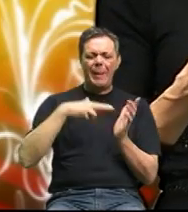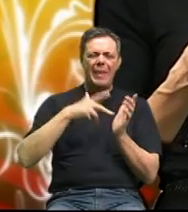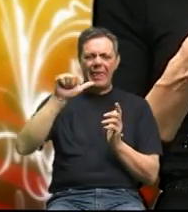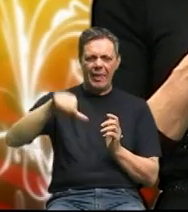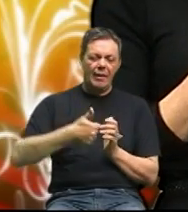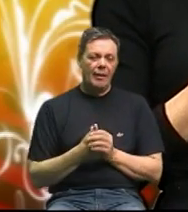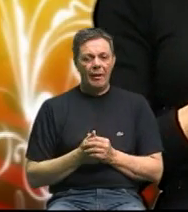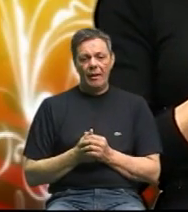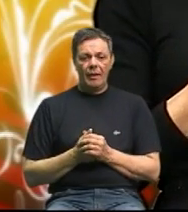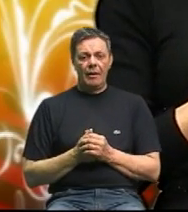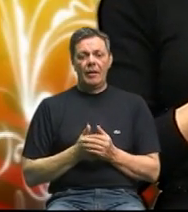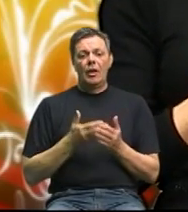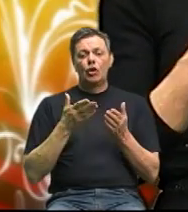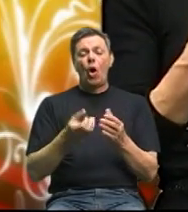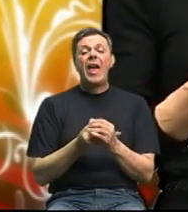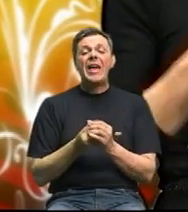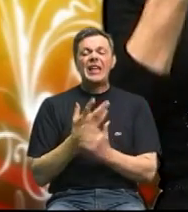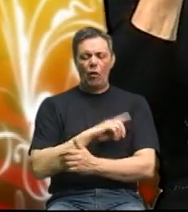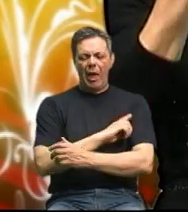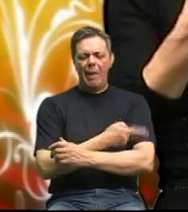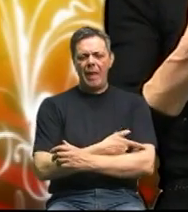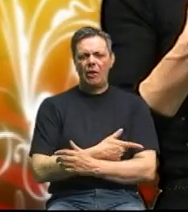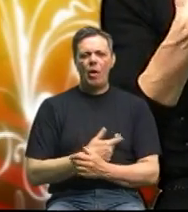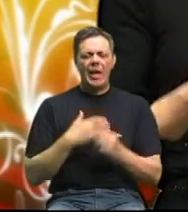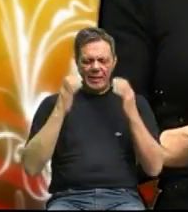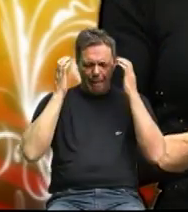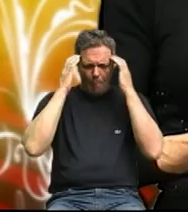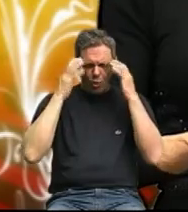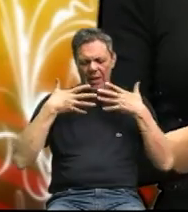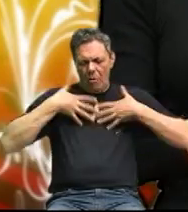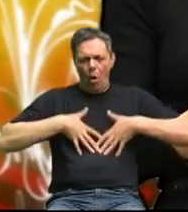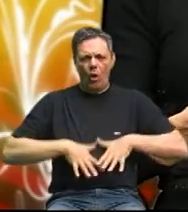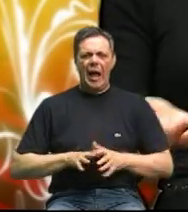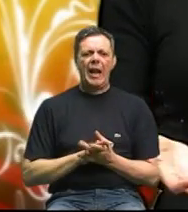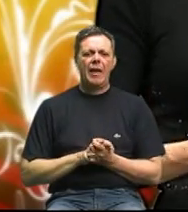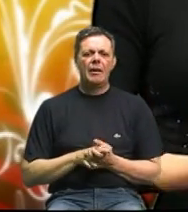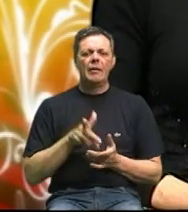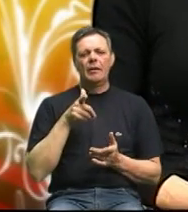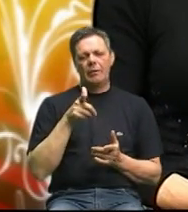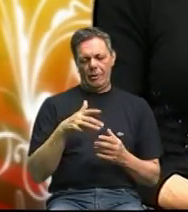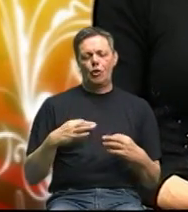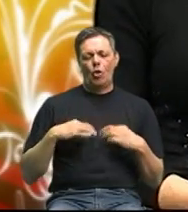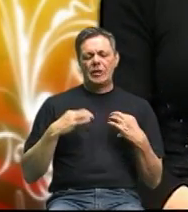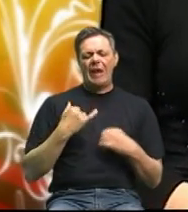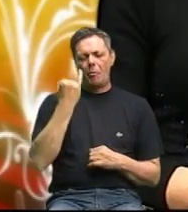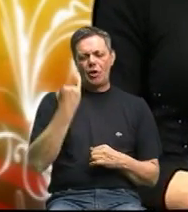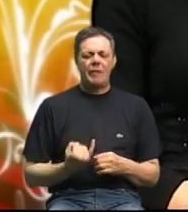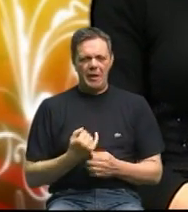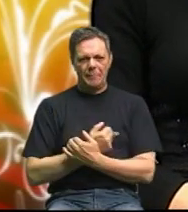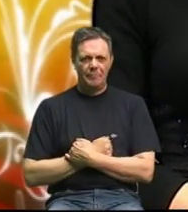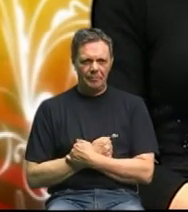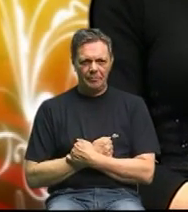to je izvor energije za mozog za organe i to je zdravo mršavljenie